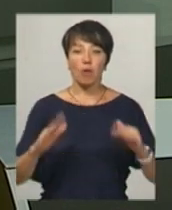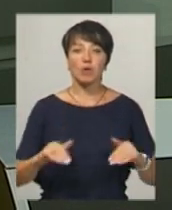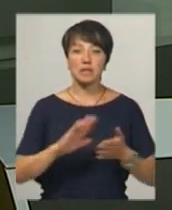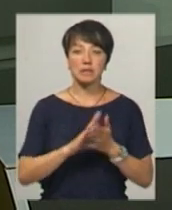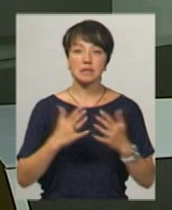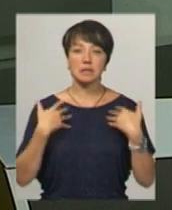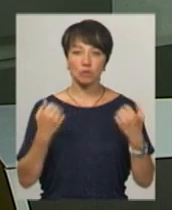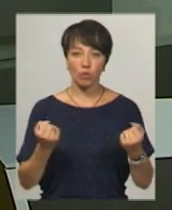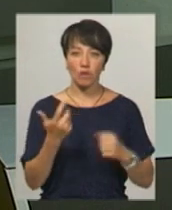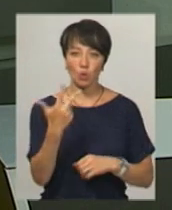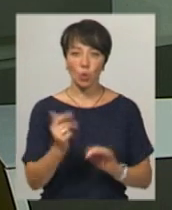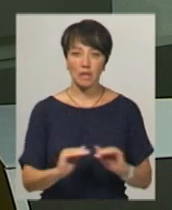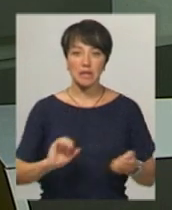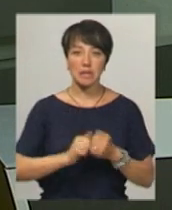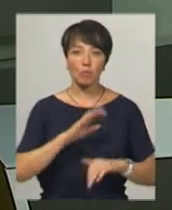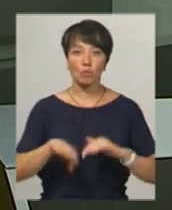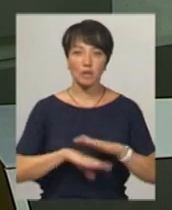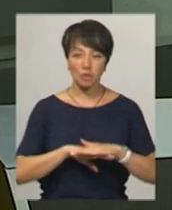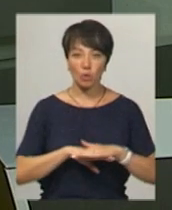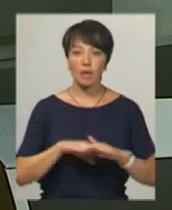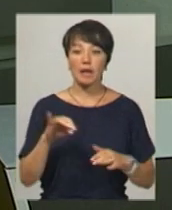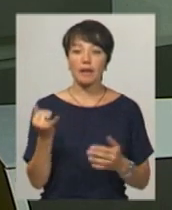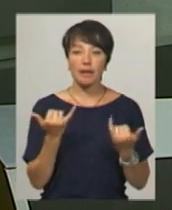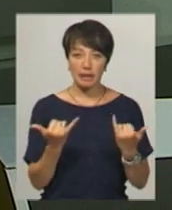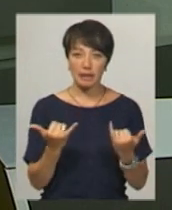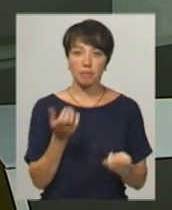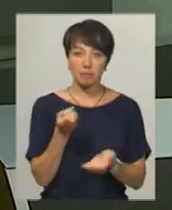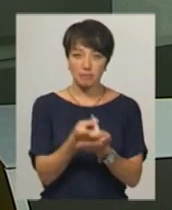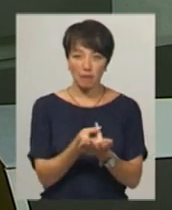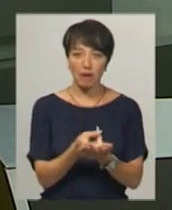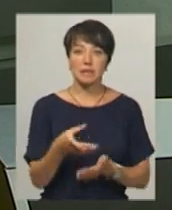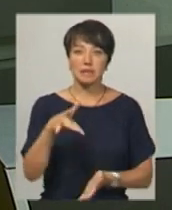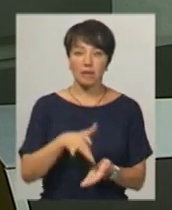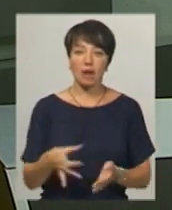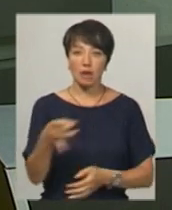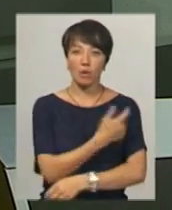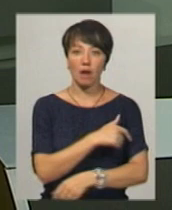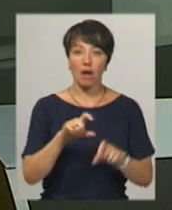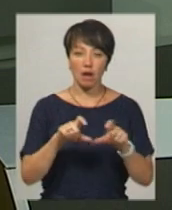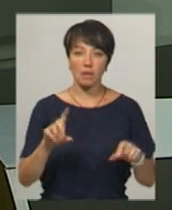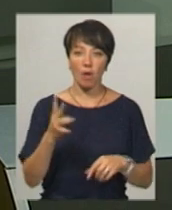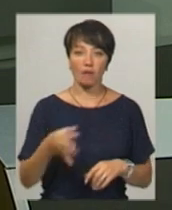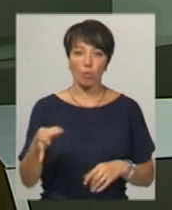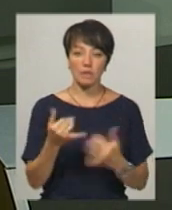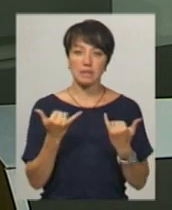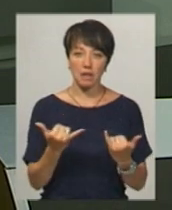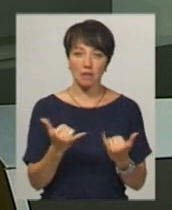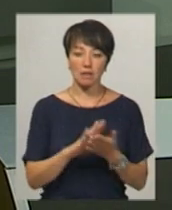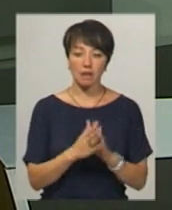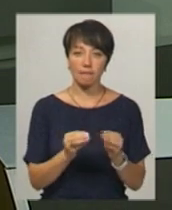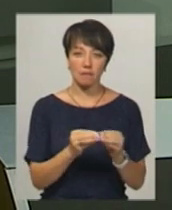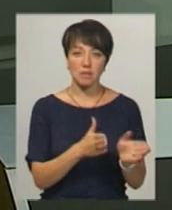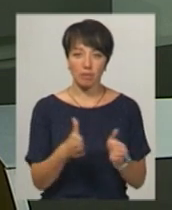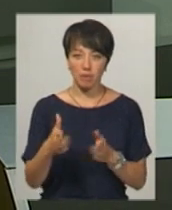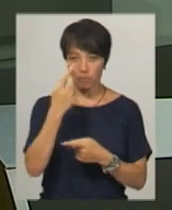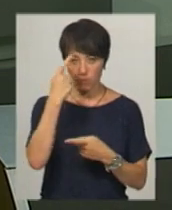стан здоров'я трьох дітей з Кам'янця Подільського, які нині перебувають у Березанській центральній районній лікарні. Наразі їх стан стабільний.